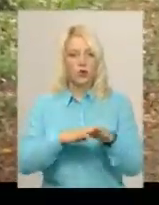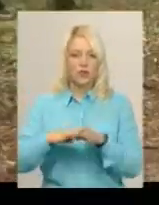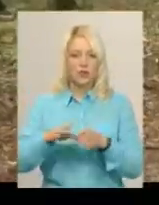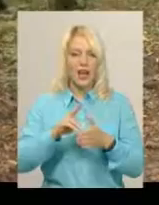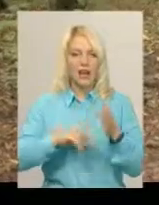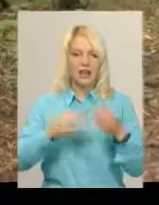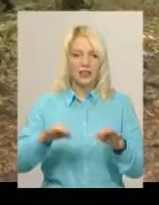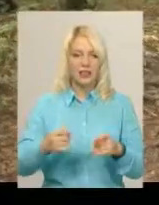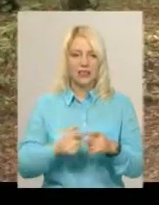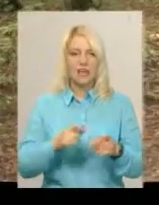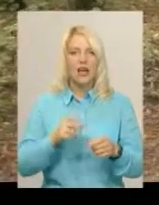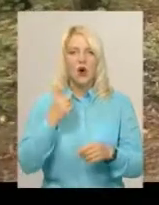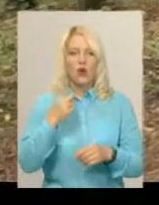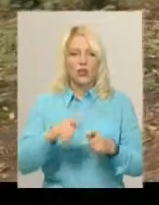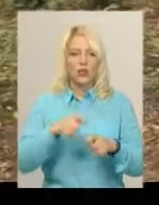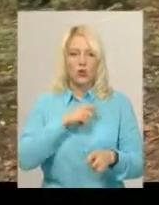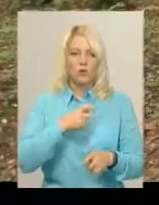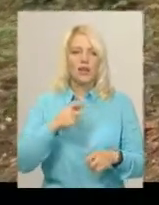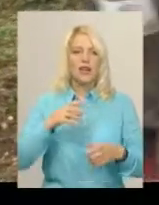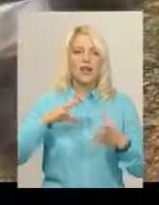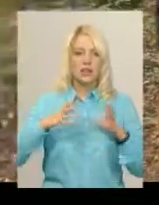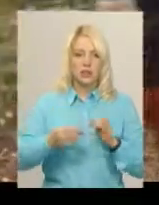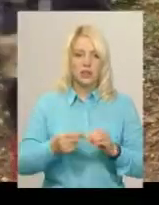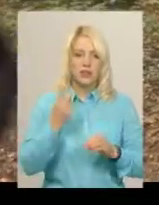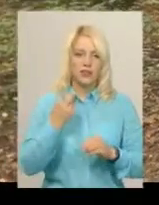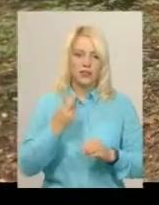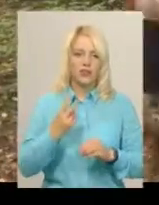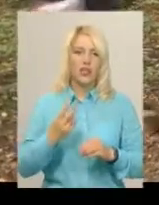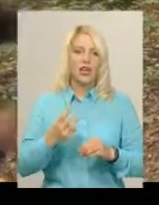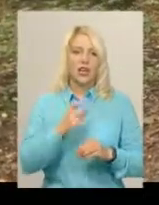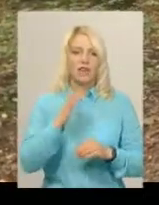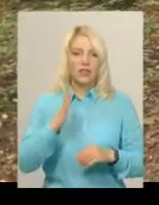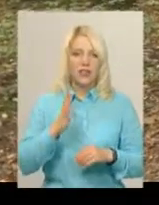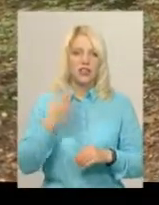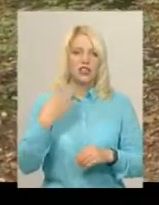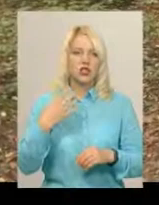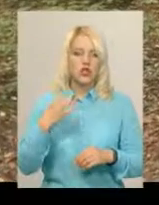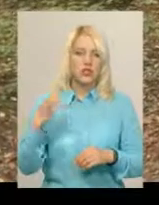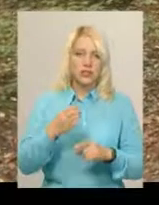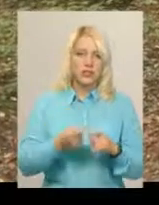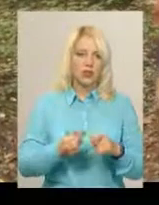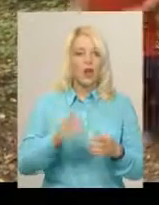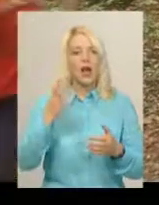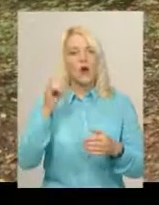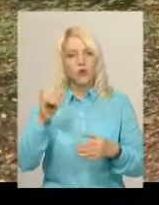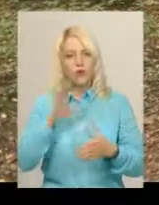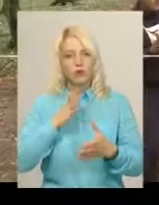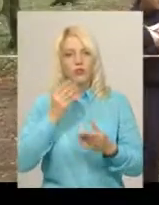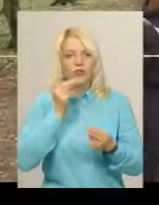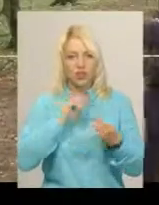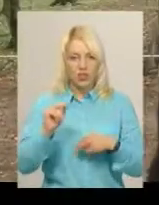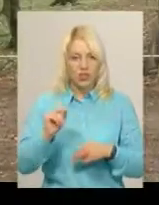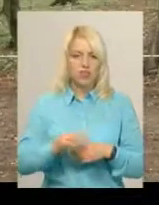кілометр з помітним результатом – 2 хвилини, 41,9 секунди. Хоча мав і вищі досягнення – 4 хвилини, 3 секунди.